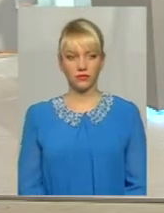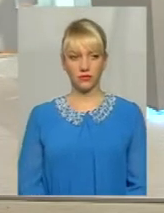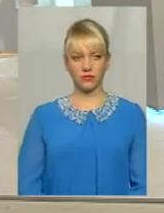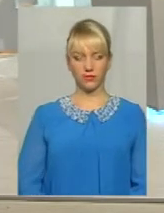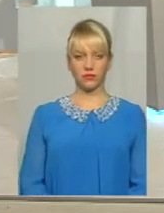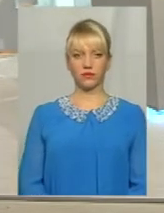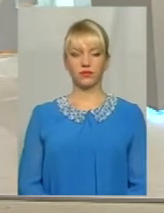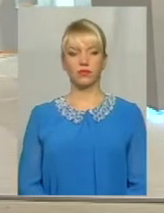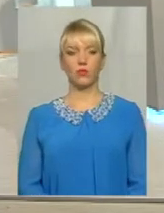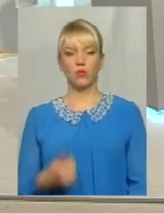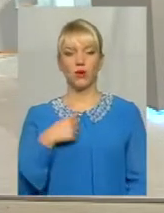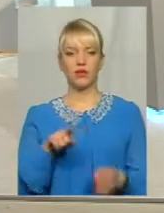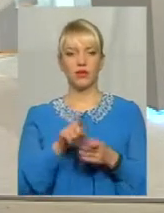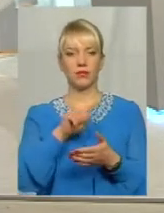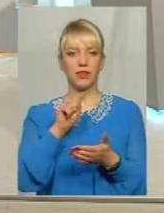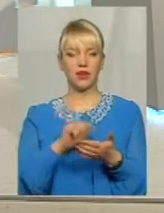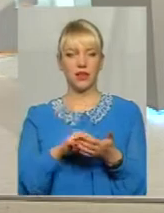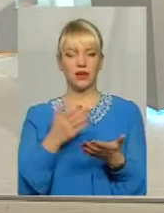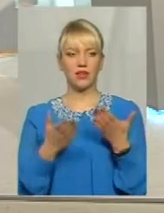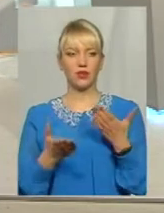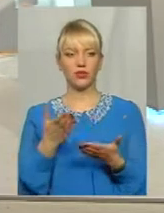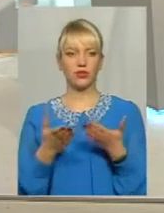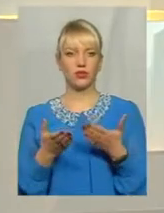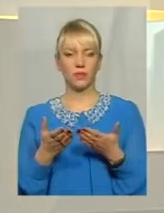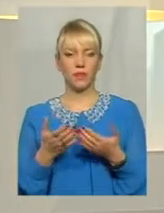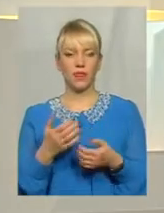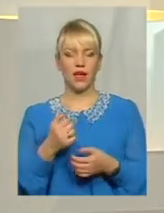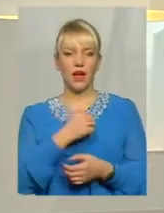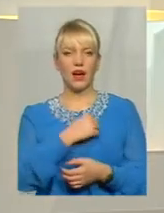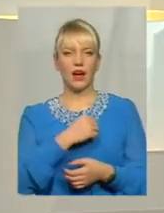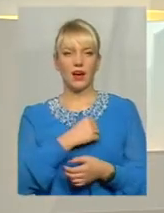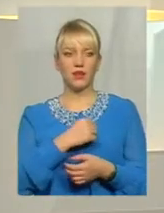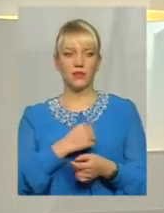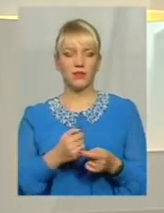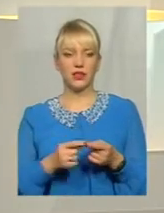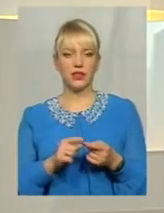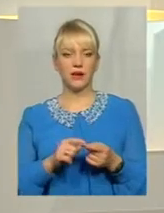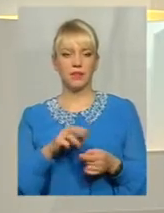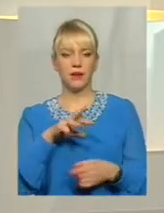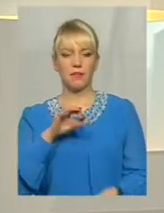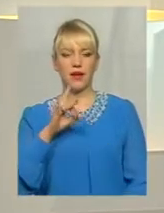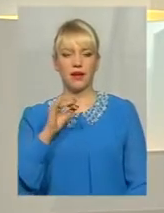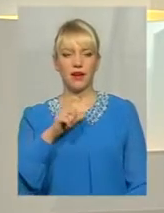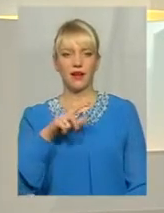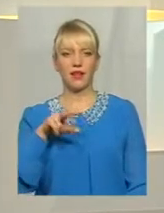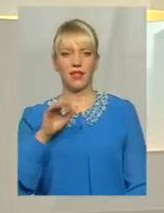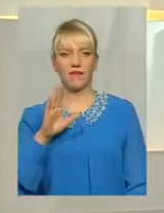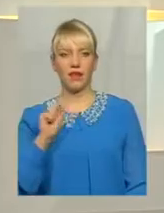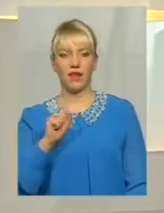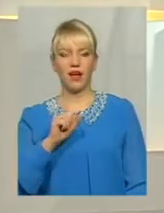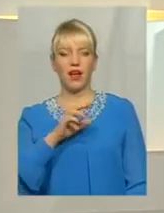У мене таке питання. Дого часу, будь ласка. Якщо мерцлива аритмія наледить до